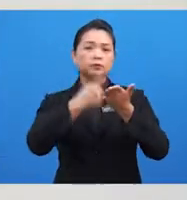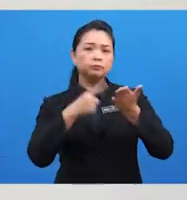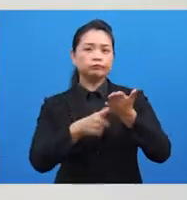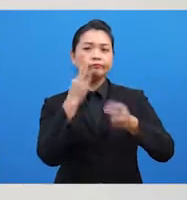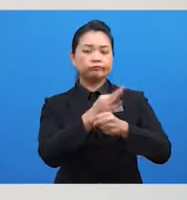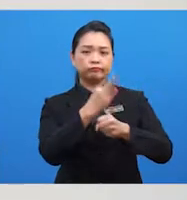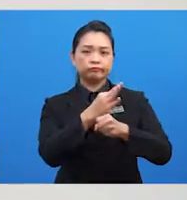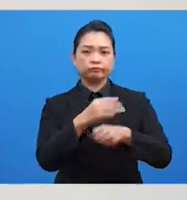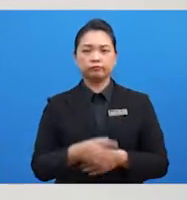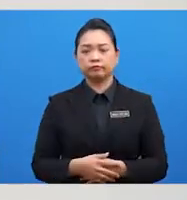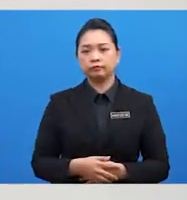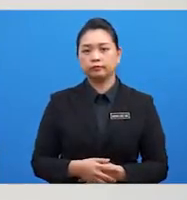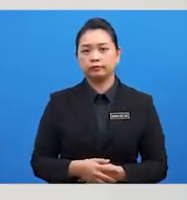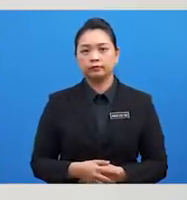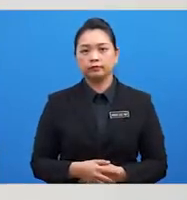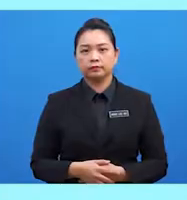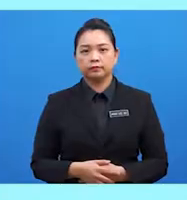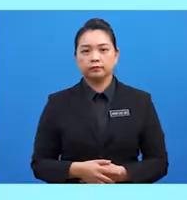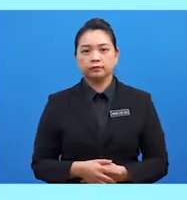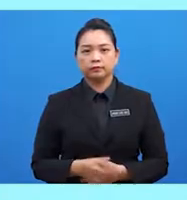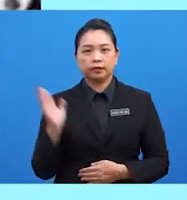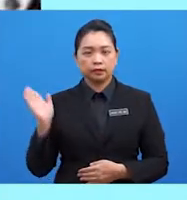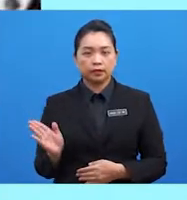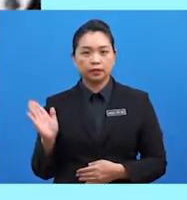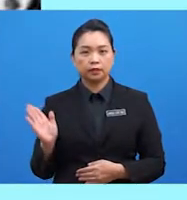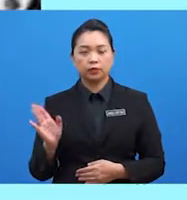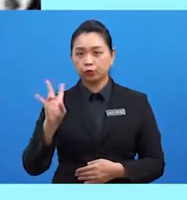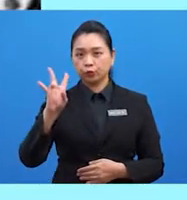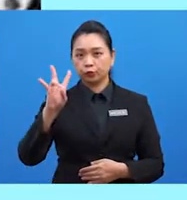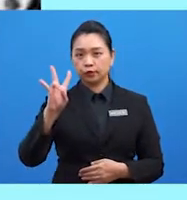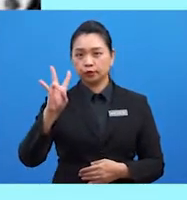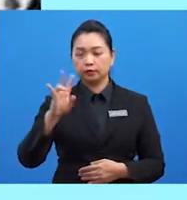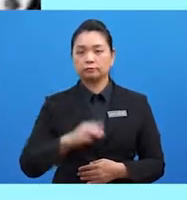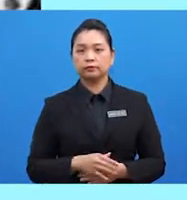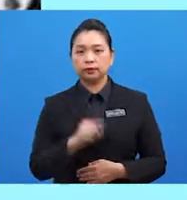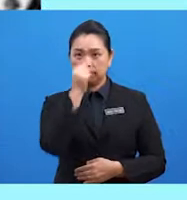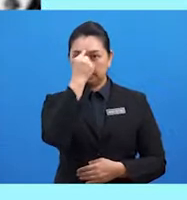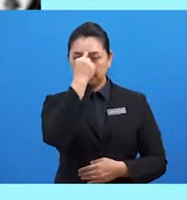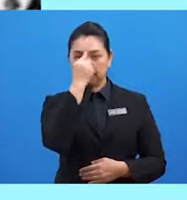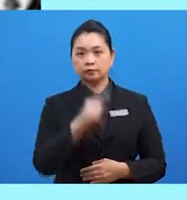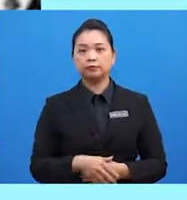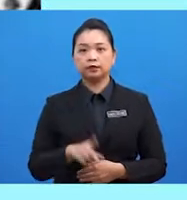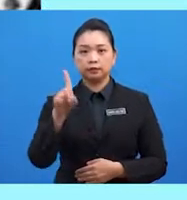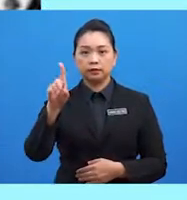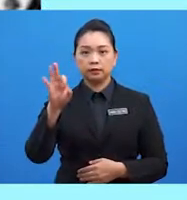antaranya ialah dalam sidang kemuncak ketujuh di New Delhi.